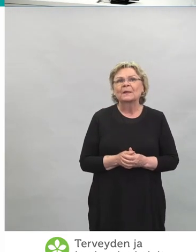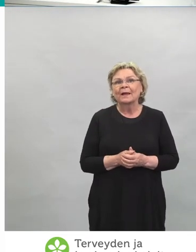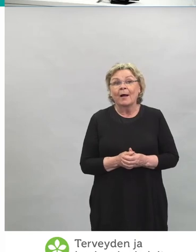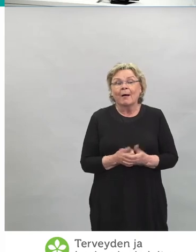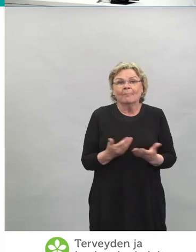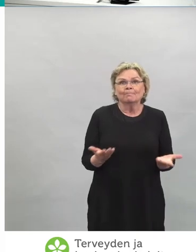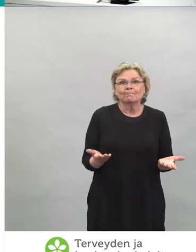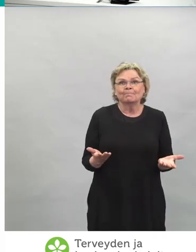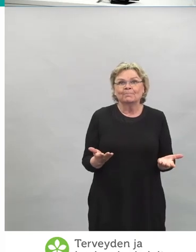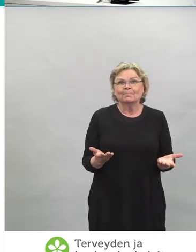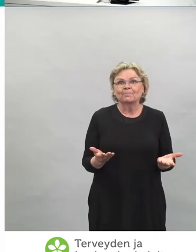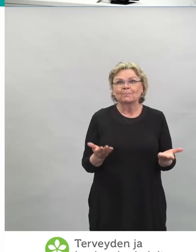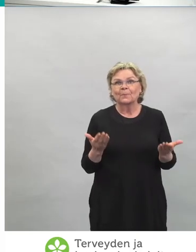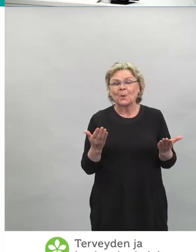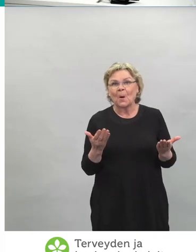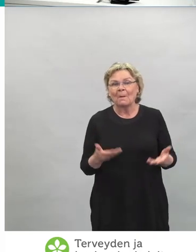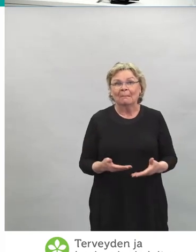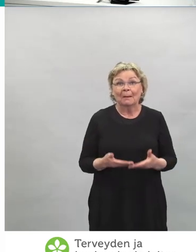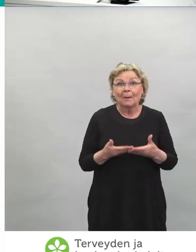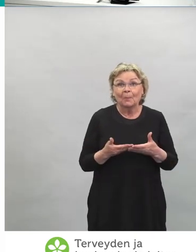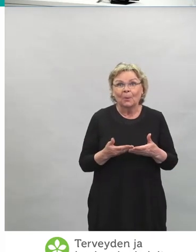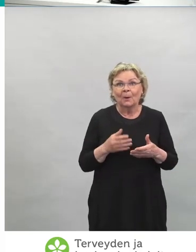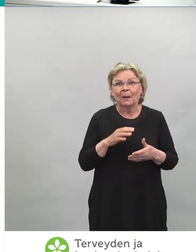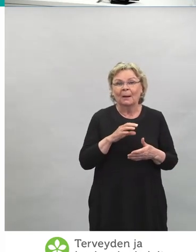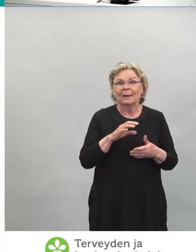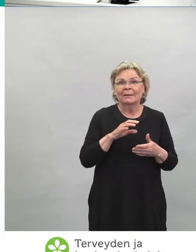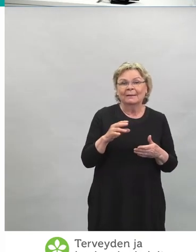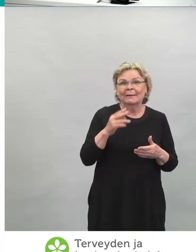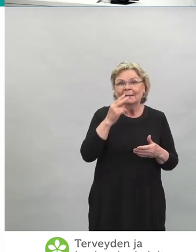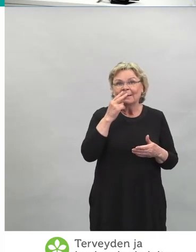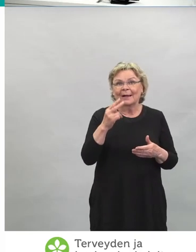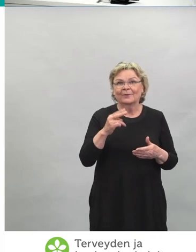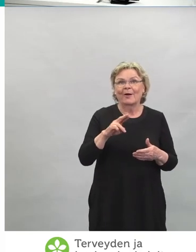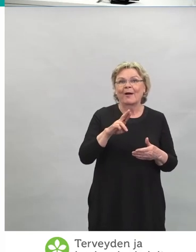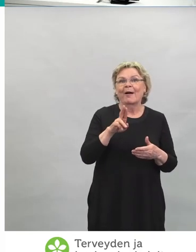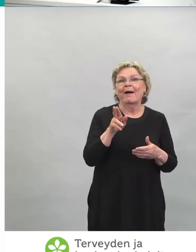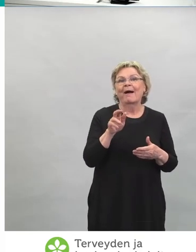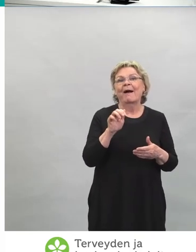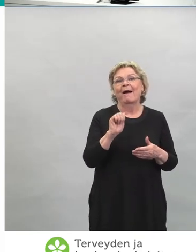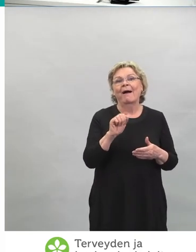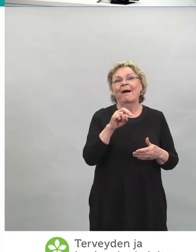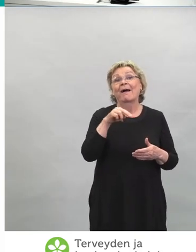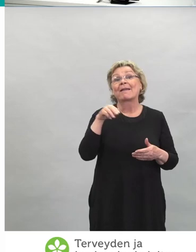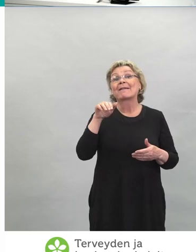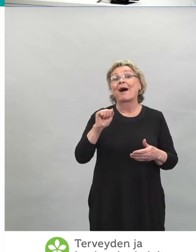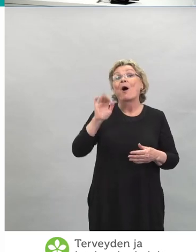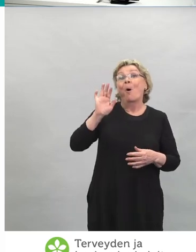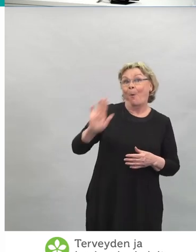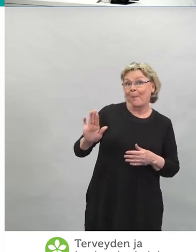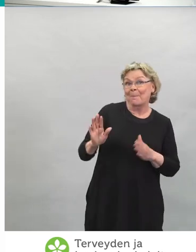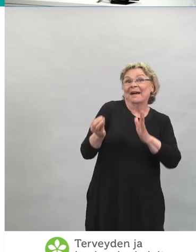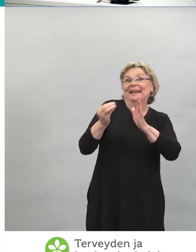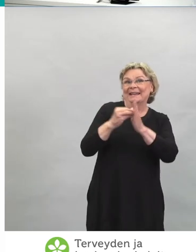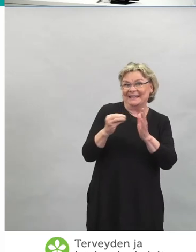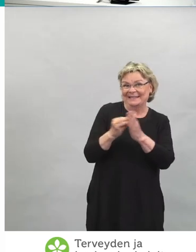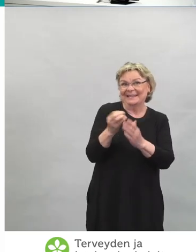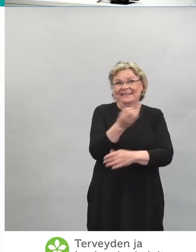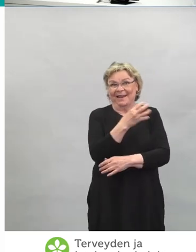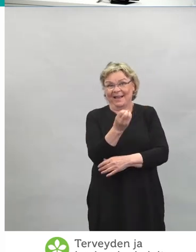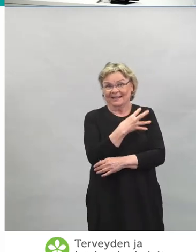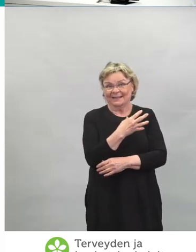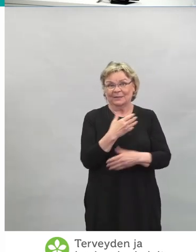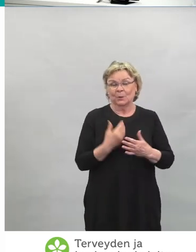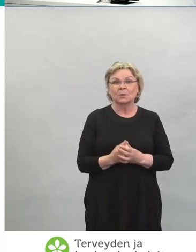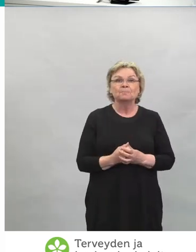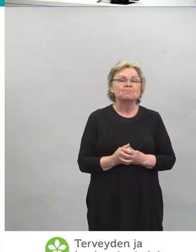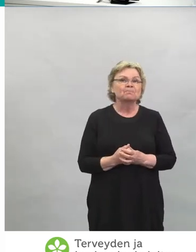Apua. Täältä tulee kaikki Hannan lisäslaidit ensiksi. Juu, mä menen, menen,